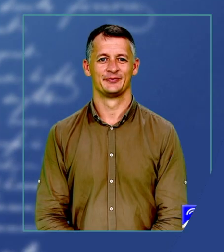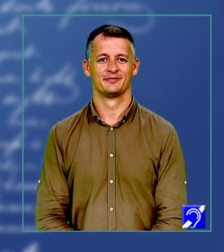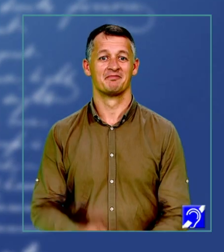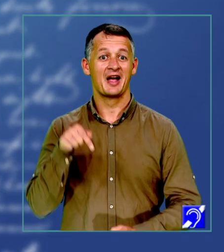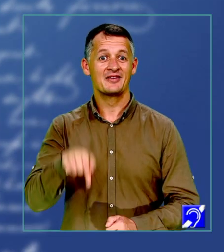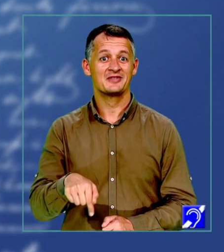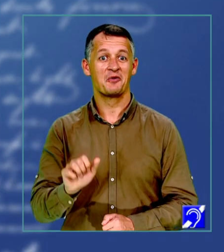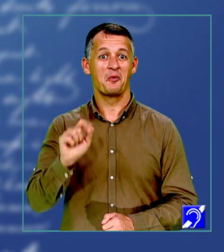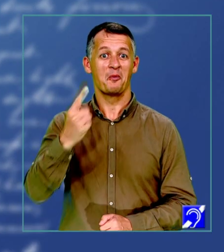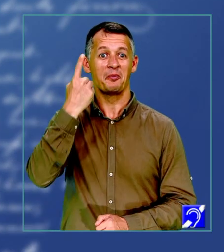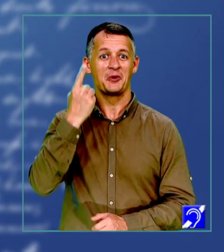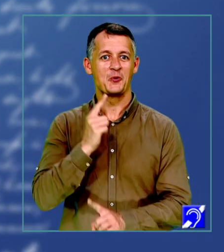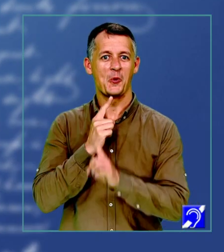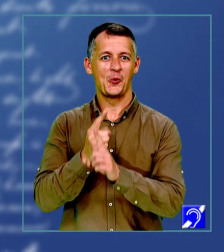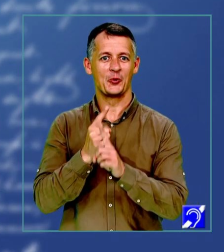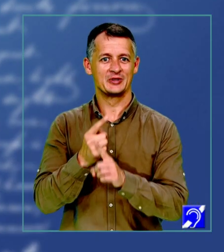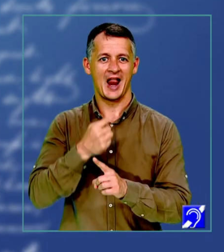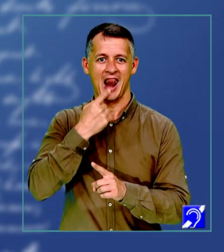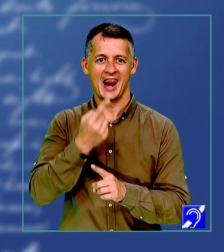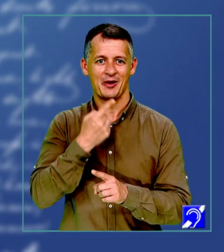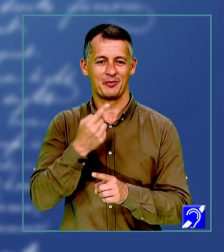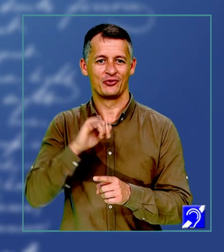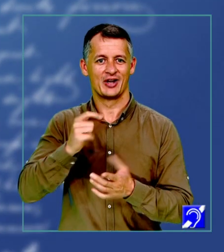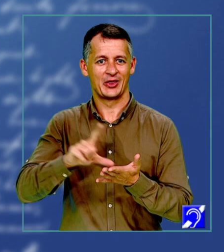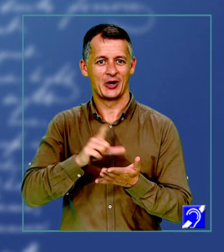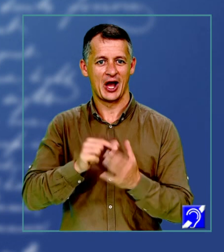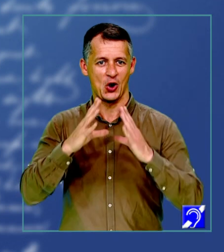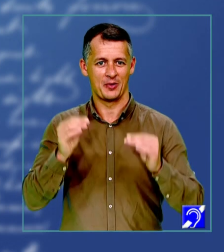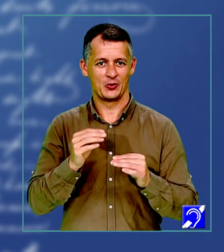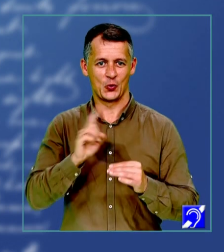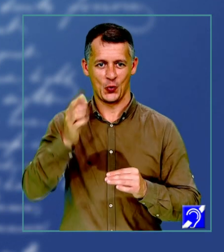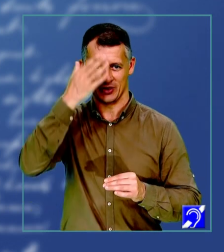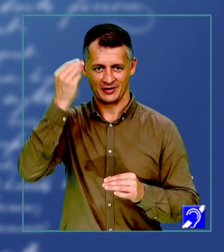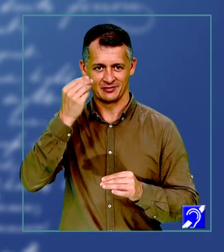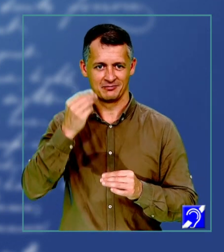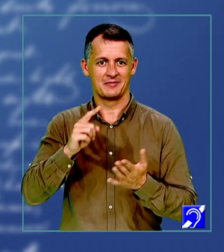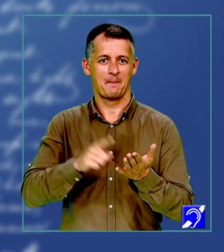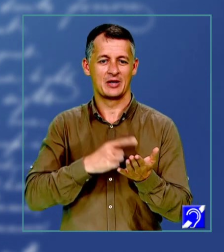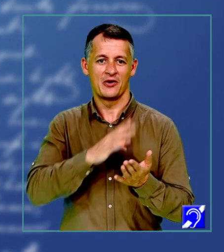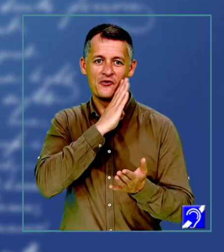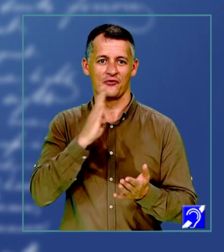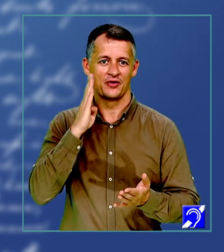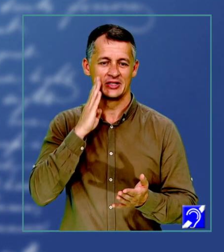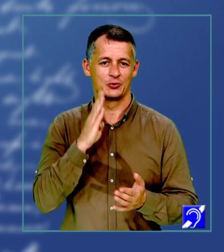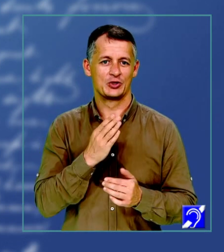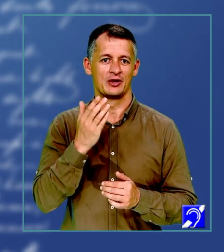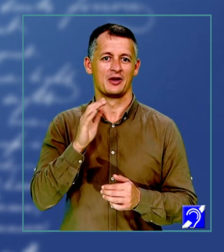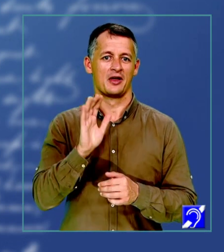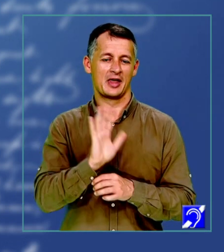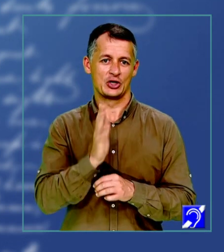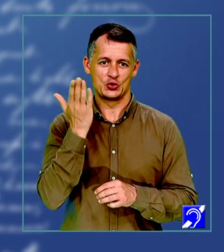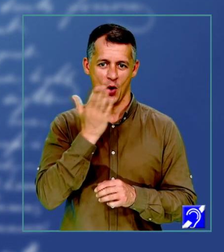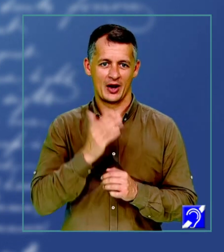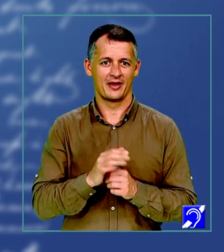Acesta a fost primul curs de limba și literatura română. Nu uitați că pe pagina de Facebook Teleșcoala TVR găsiți suportul de curs și